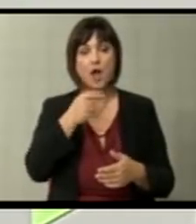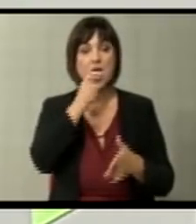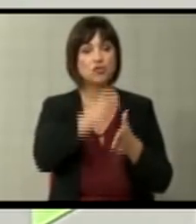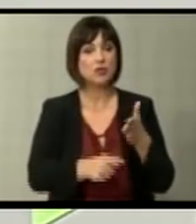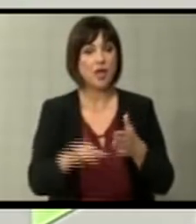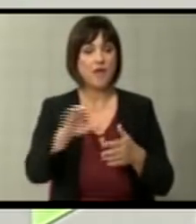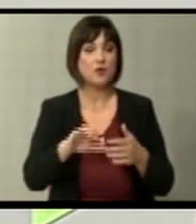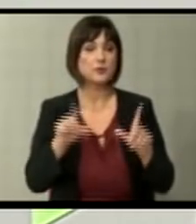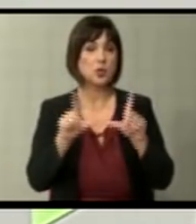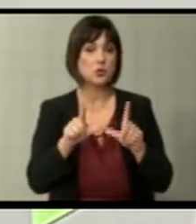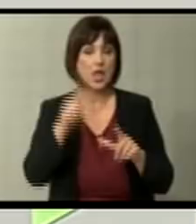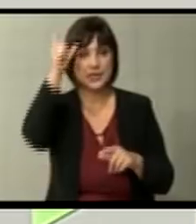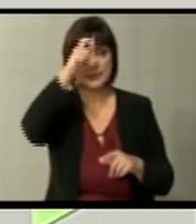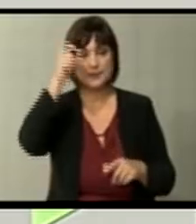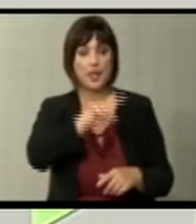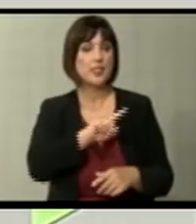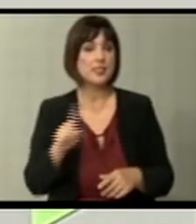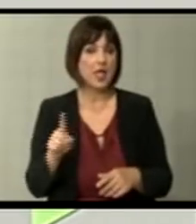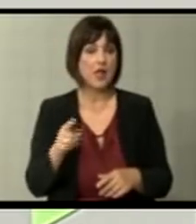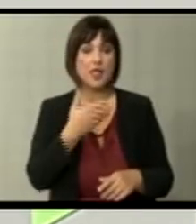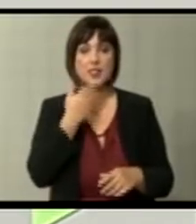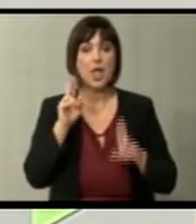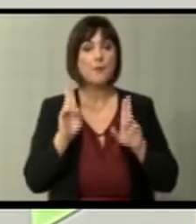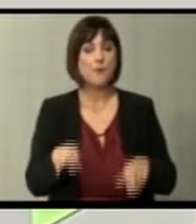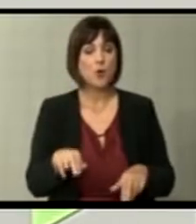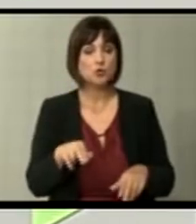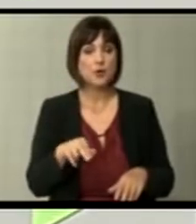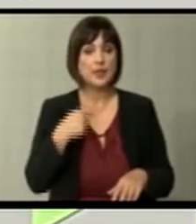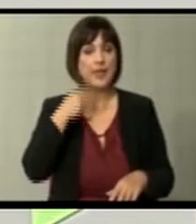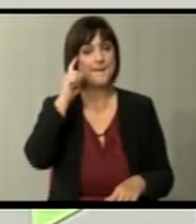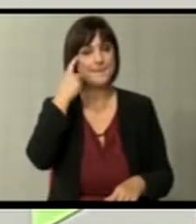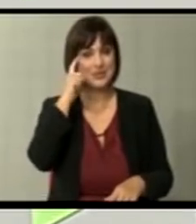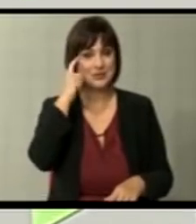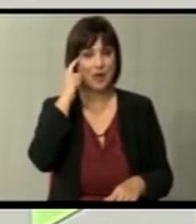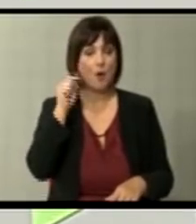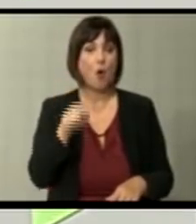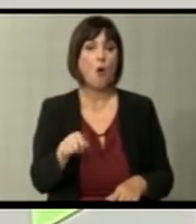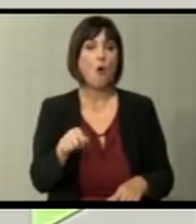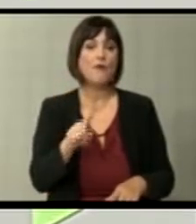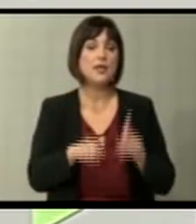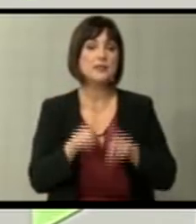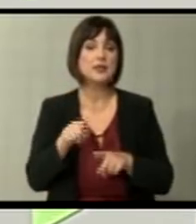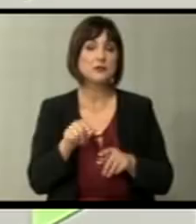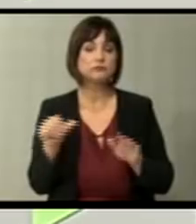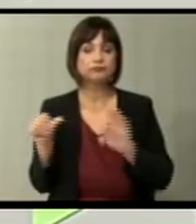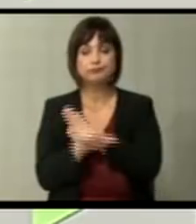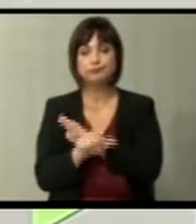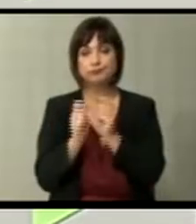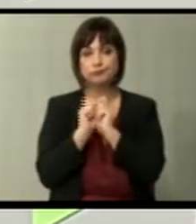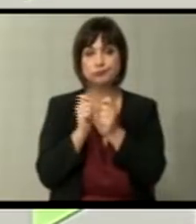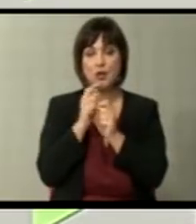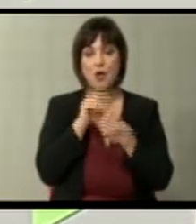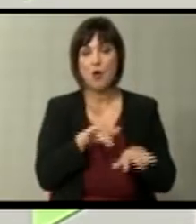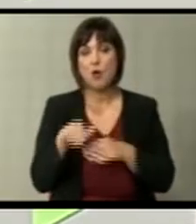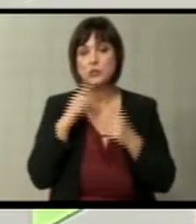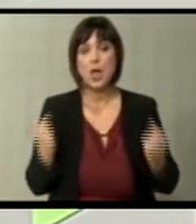членка на Европската Унија, Србија не. Не можам, а да не мислам дека ова е некоја задкулисна игра која што се